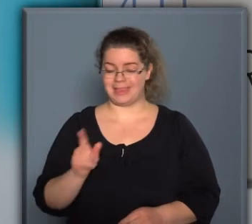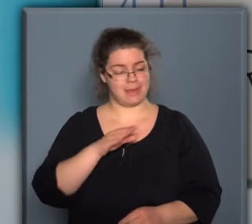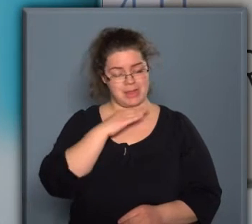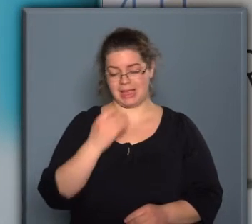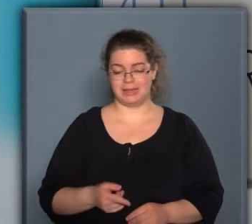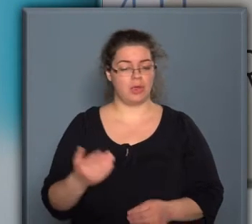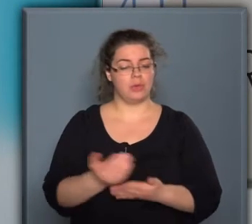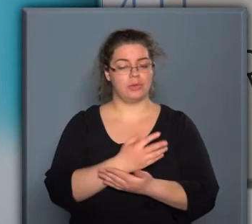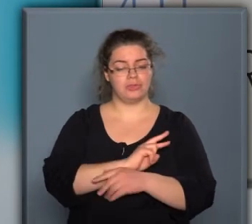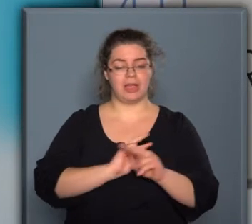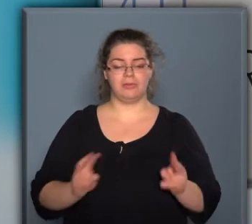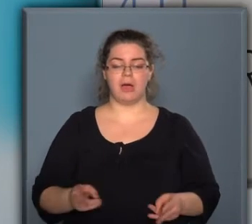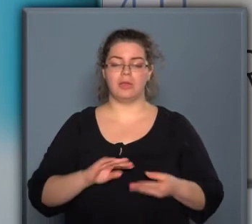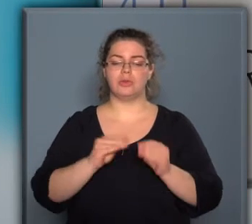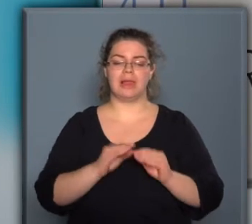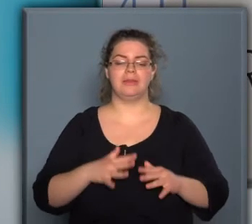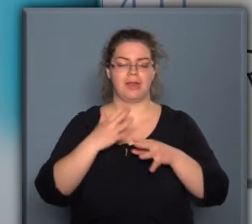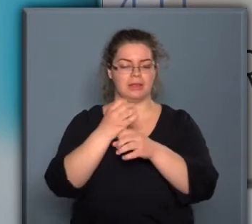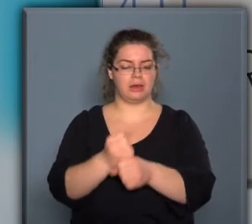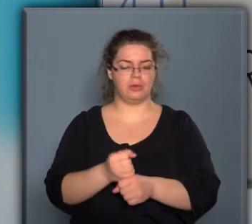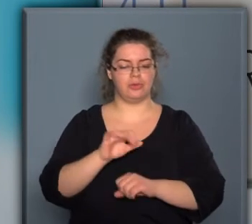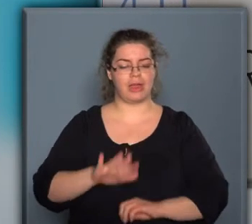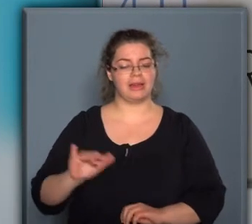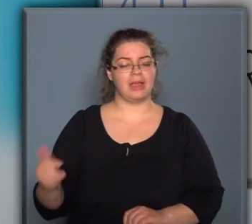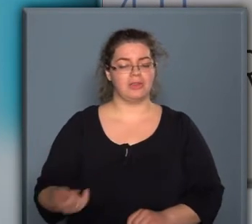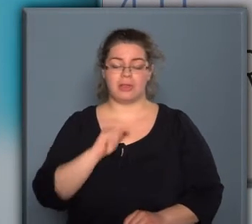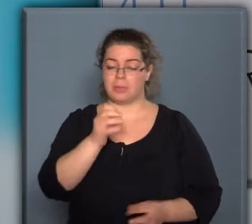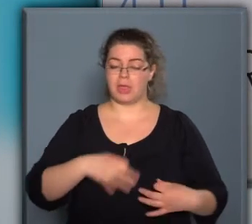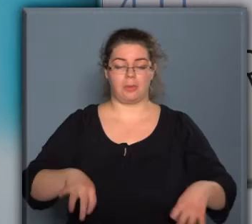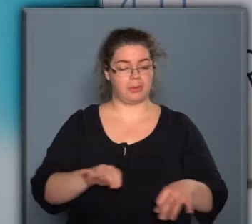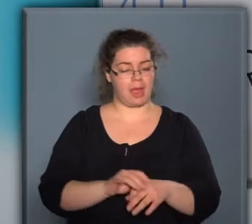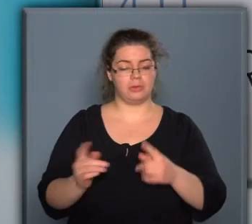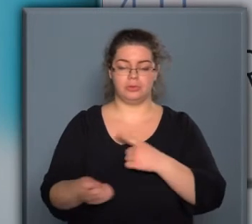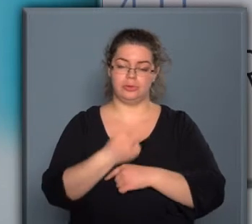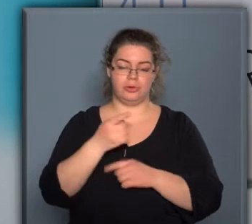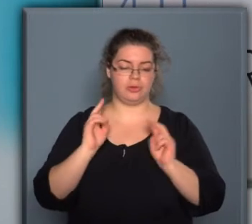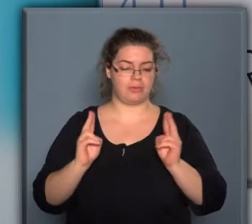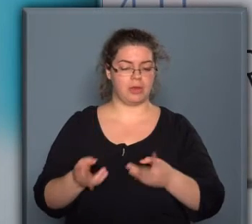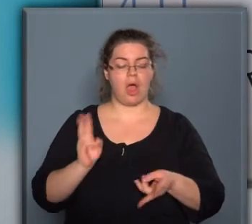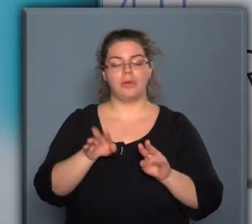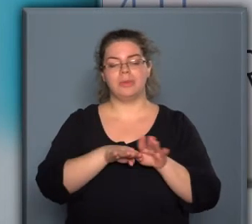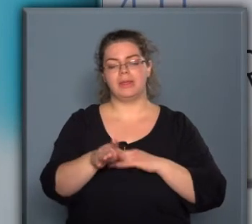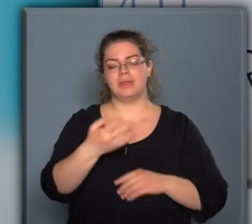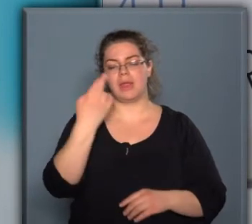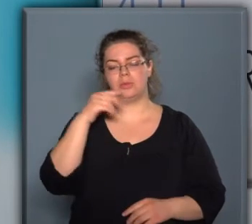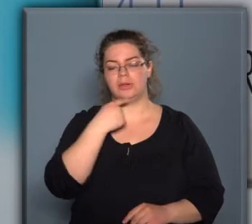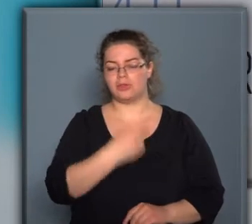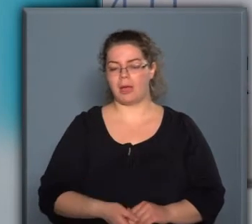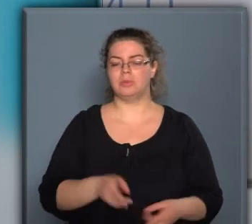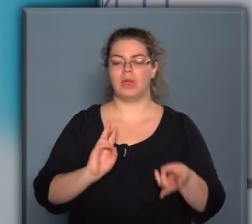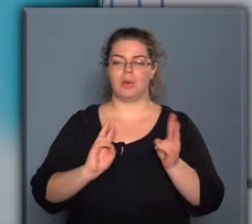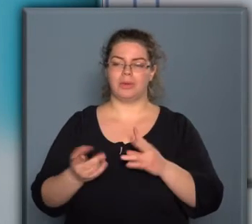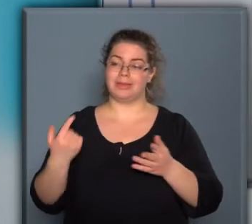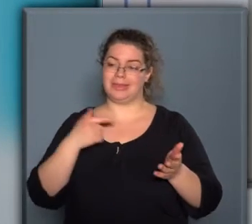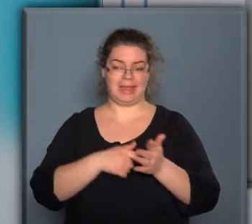ez nem elegendő. Szükségünk van üzleti fenntarthatóságra is, és ez Magyarországon különösen fontos, hiszen ahogy miniszter úr is elmondta, célunk az, hogy